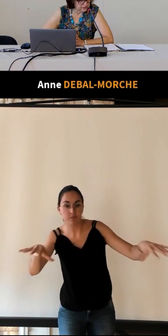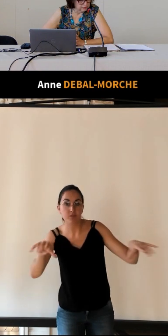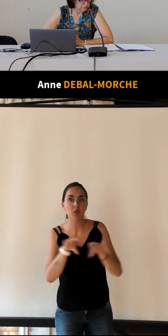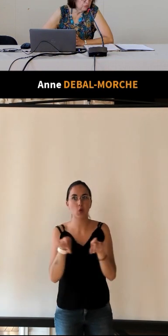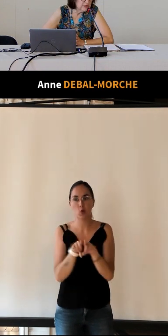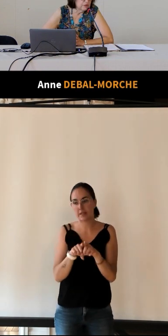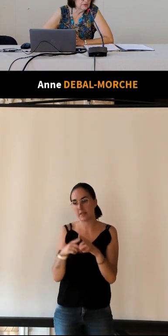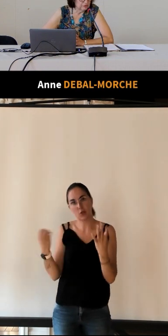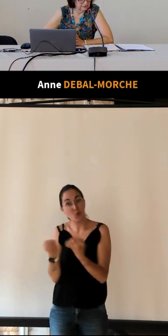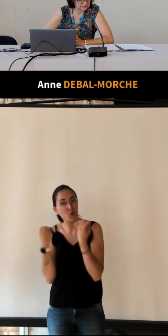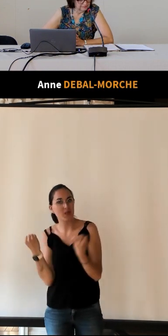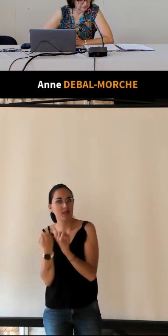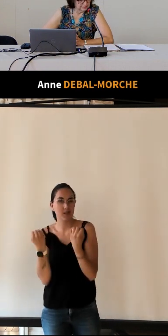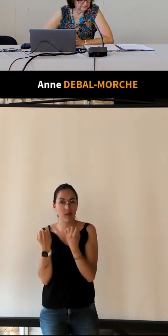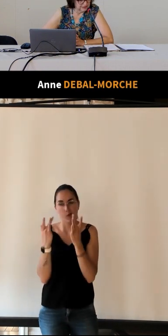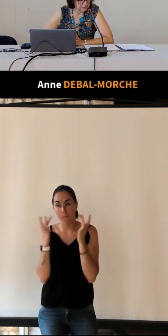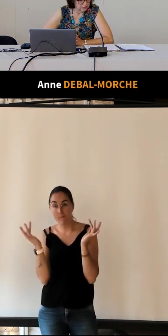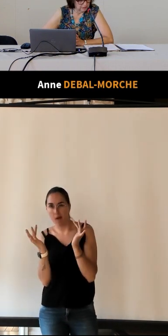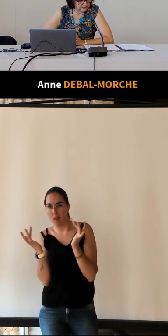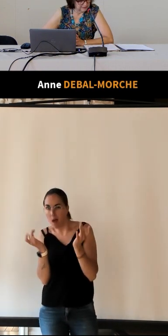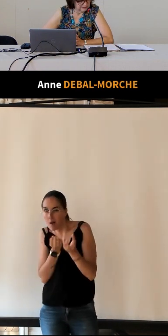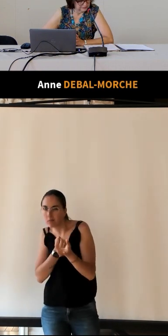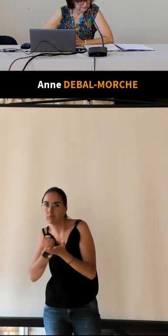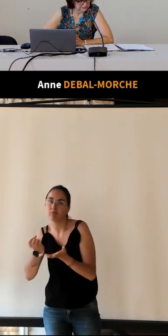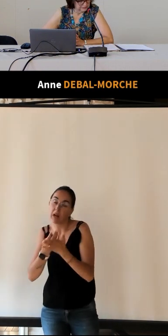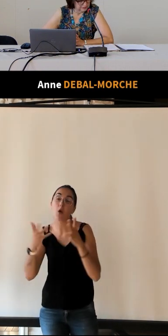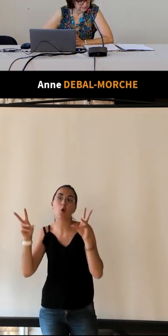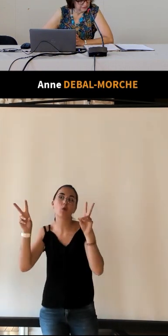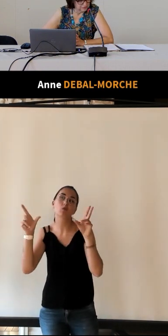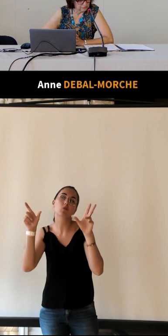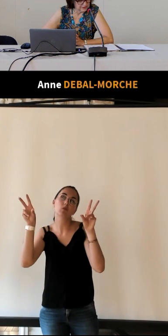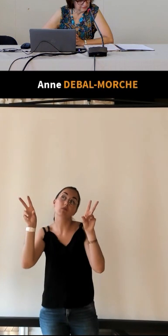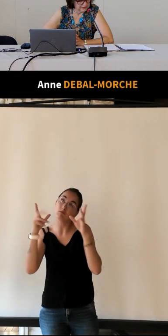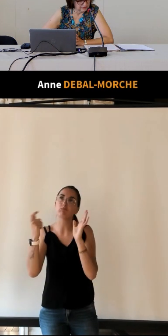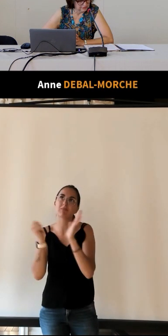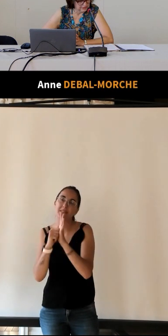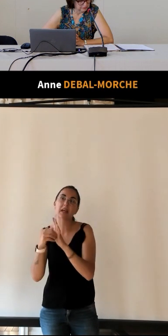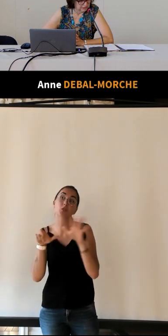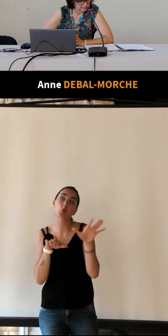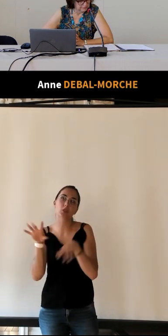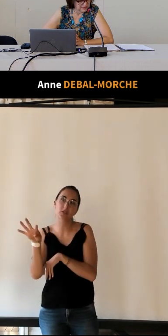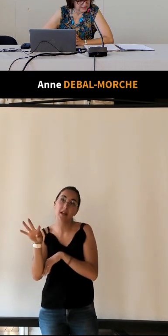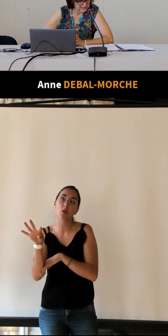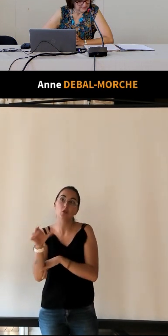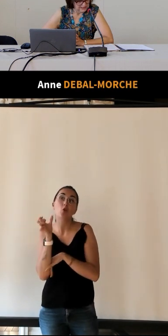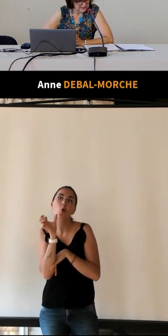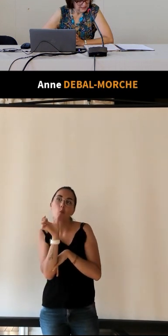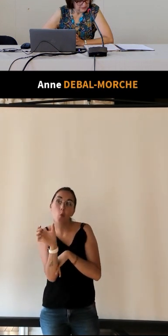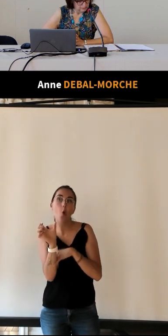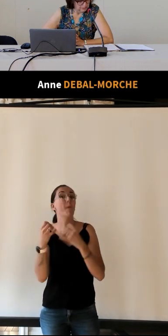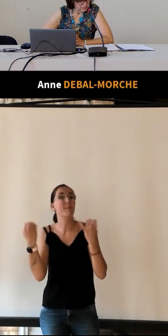judicieuse donc s'amusant d'employer le mot propagande en 1974 et pas publicité